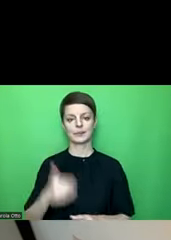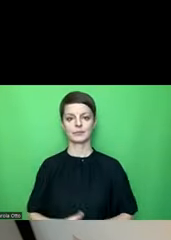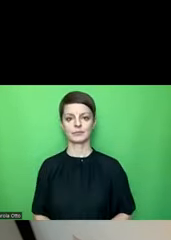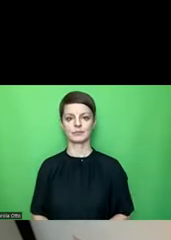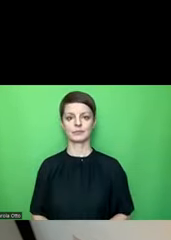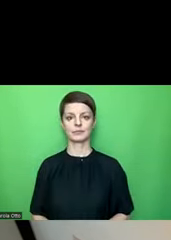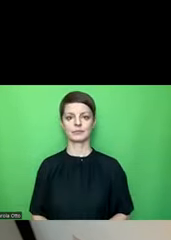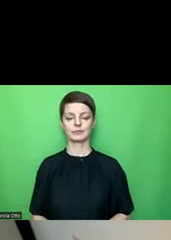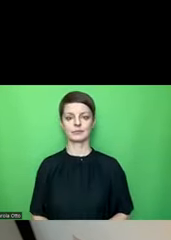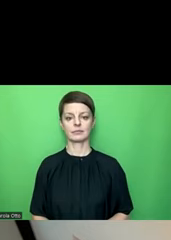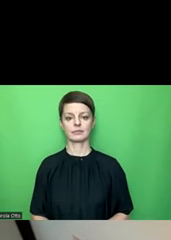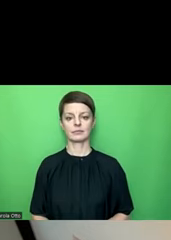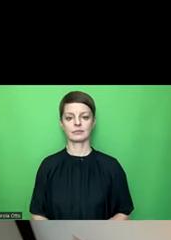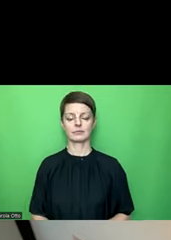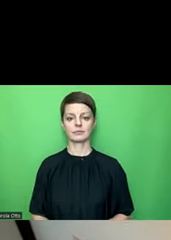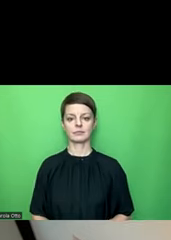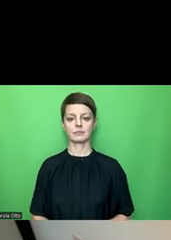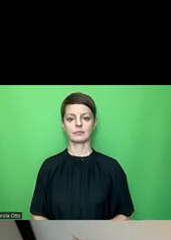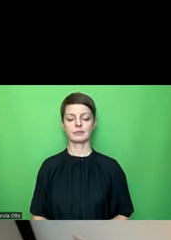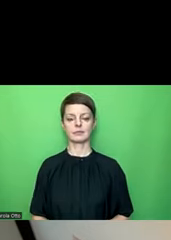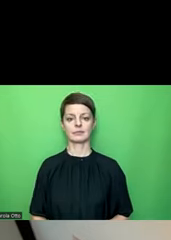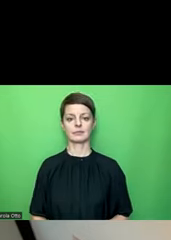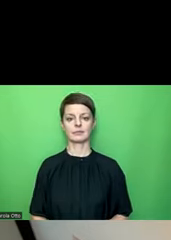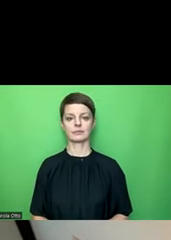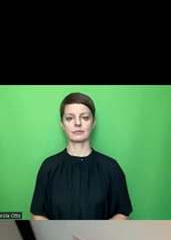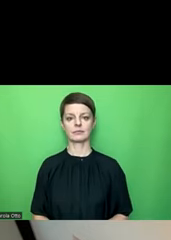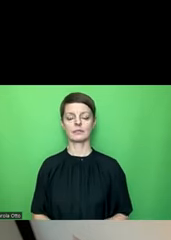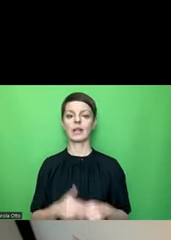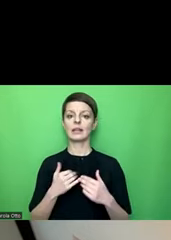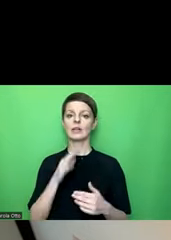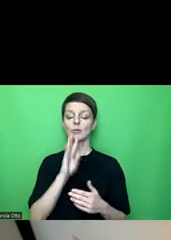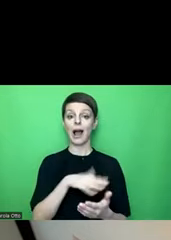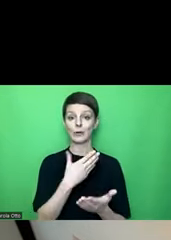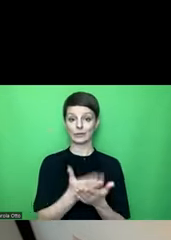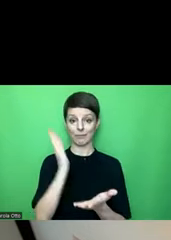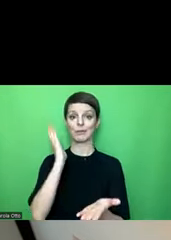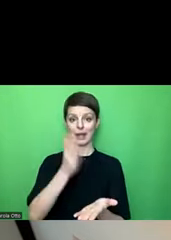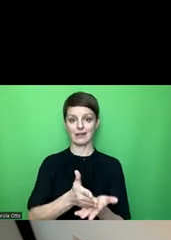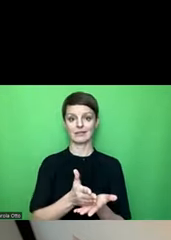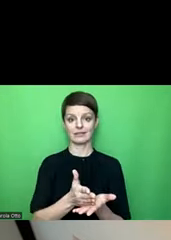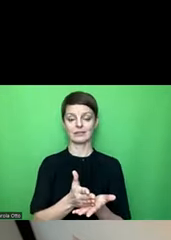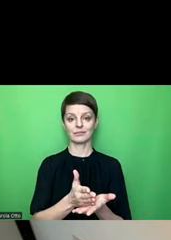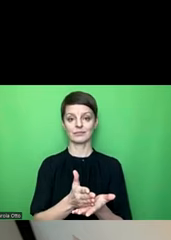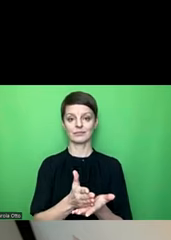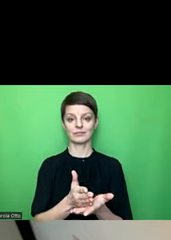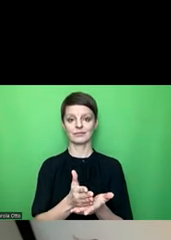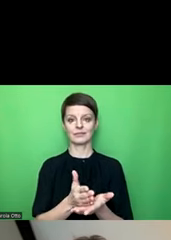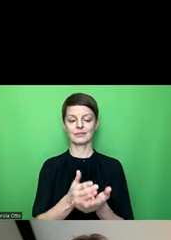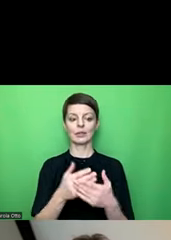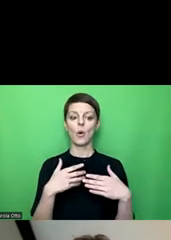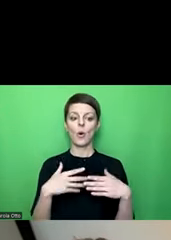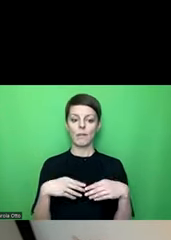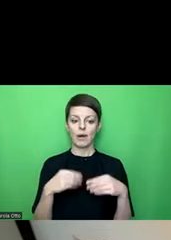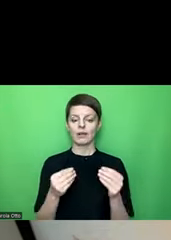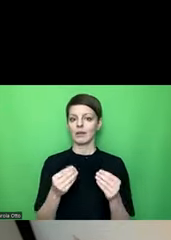So, ich schalte den Screenreader wieder ab. Sprachausgabe wird beendet. Es war anfangs einfach eine Erleichterung, dass Sie